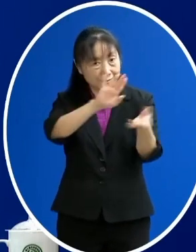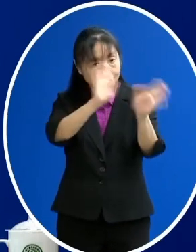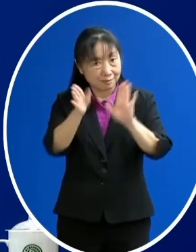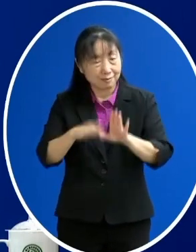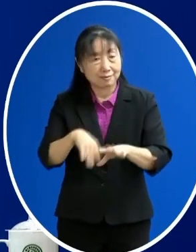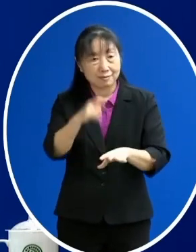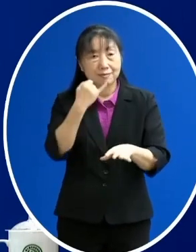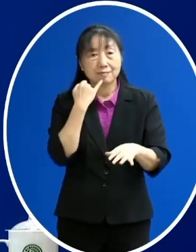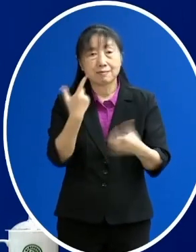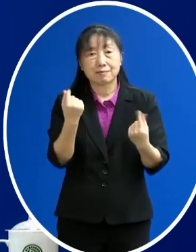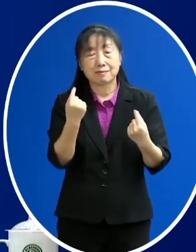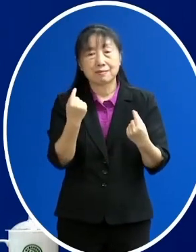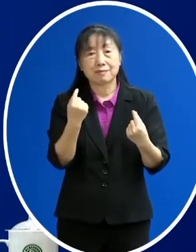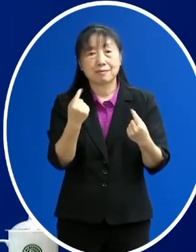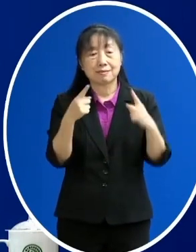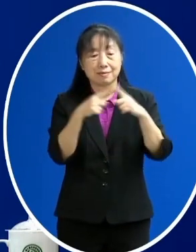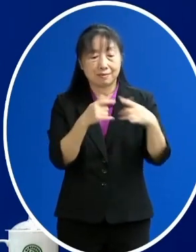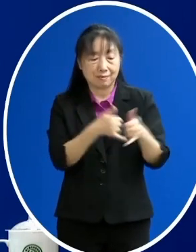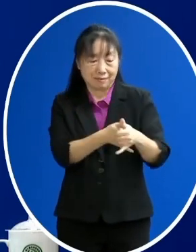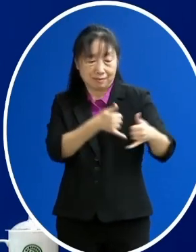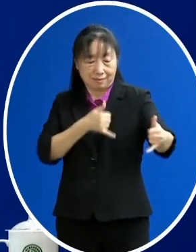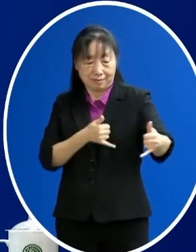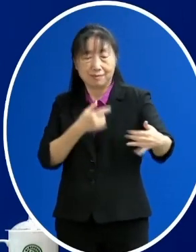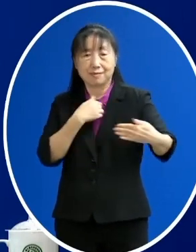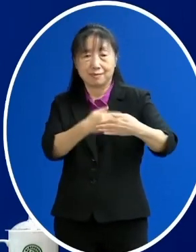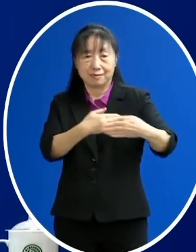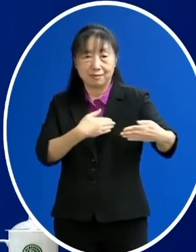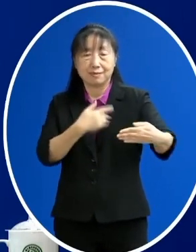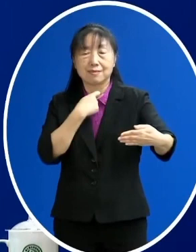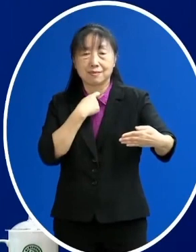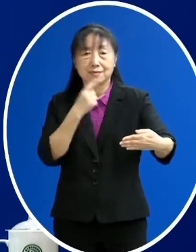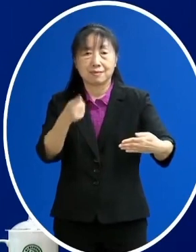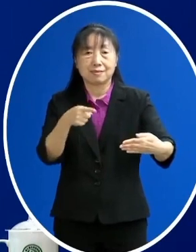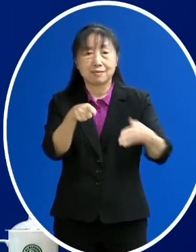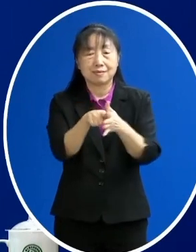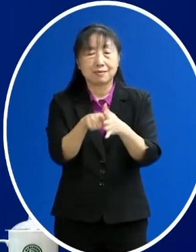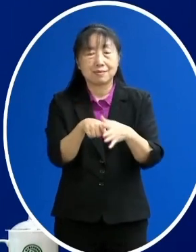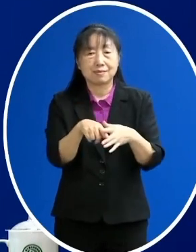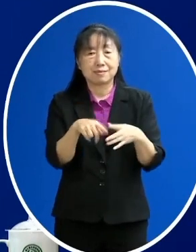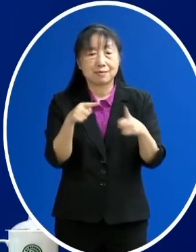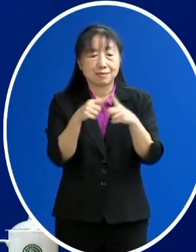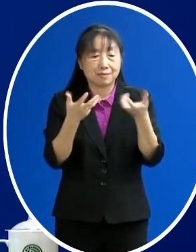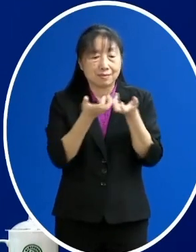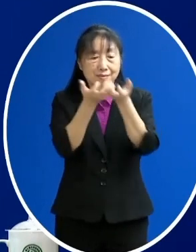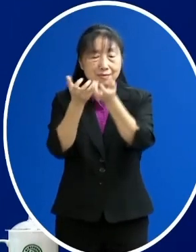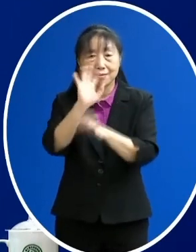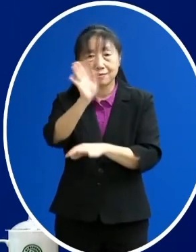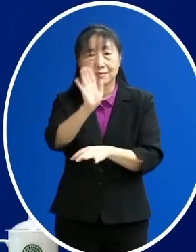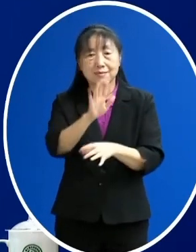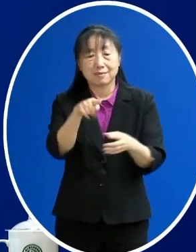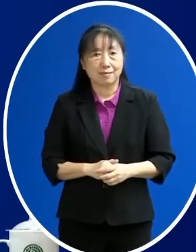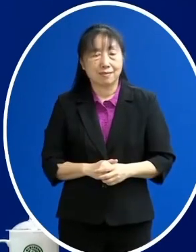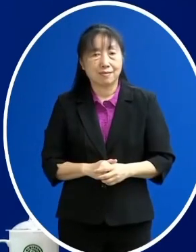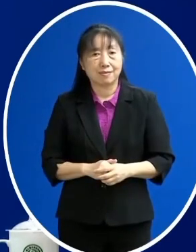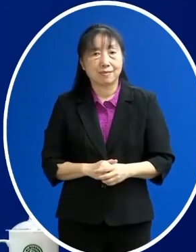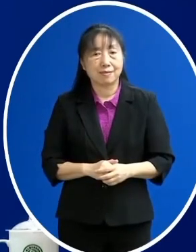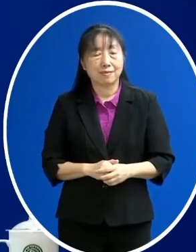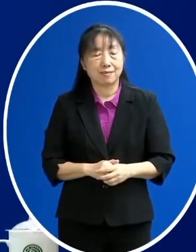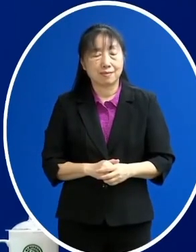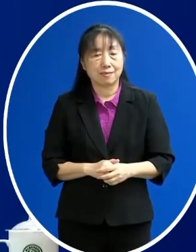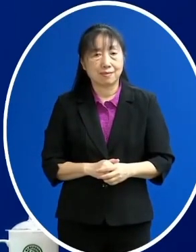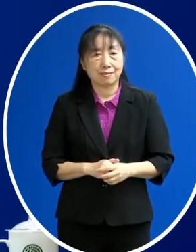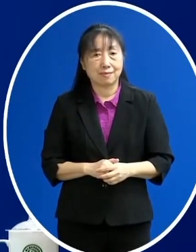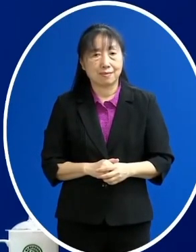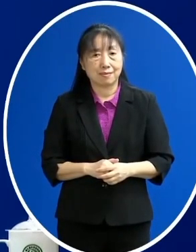夠保持適當的這個社交距離可以避免這樣子一個群聚的傳播的發生機率那另外